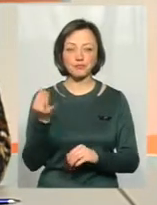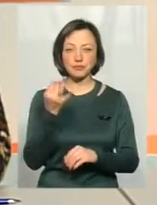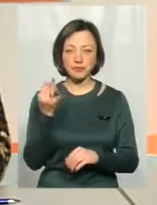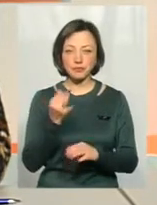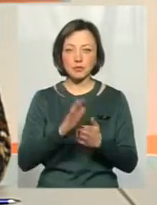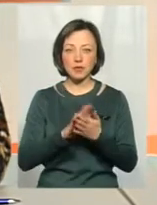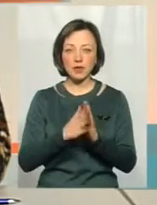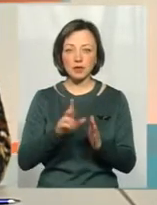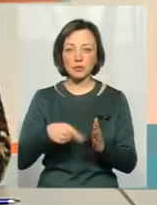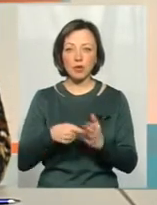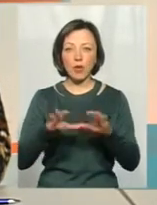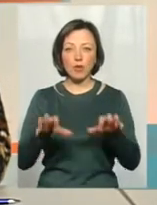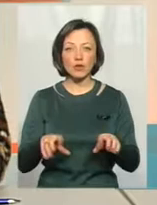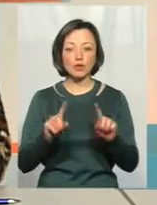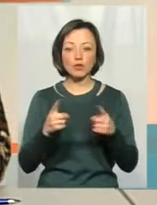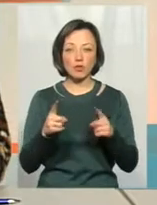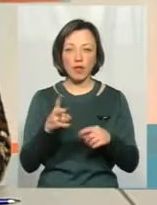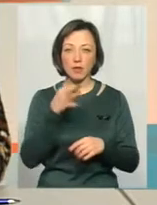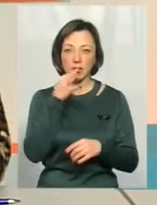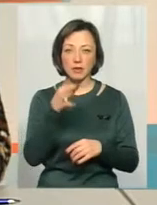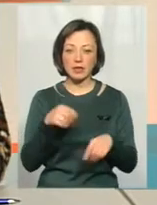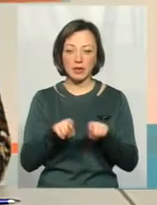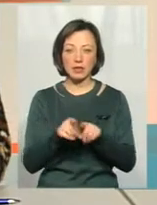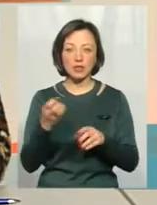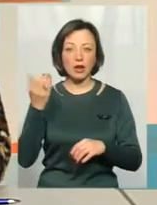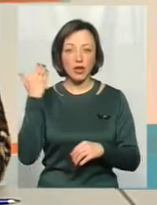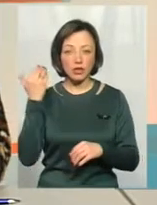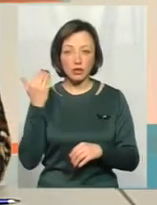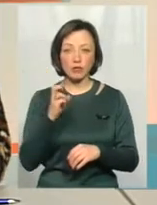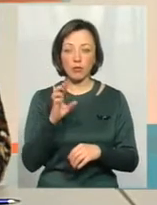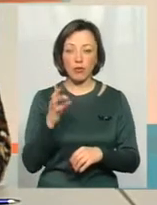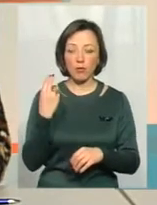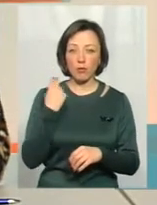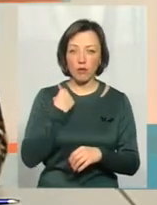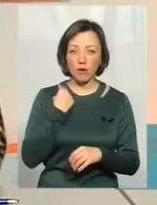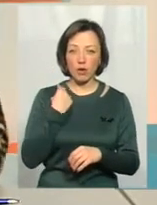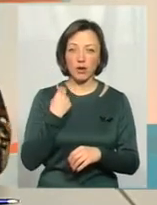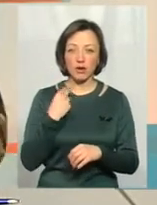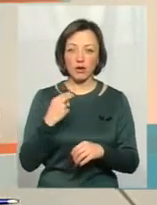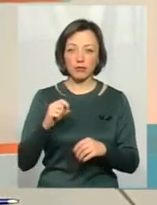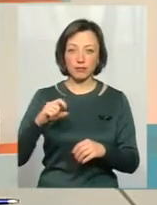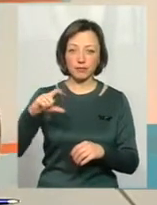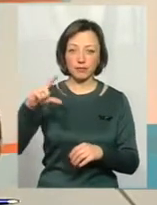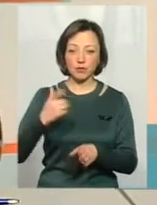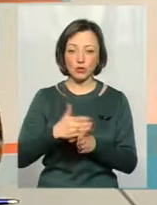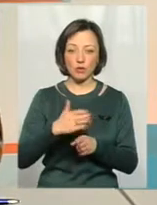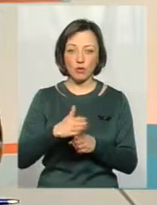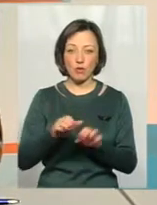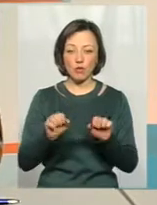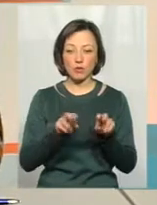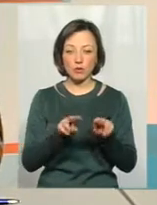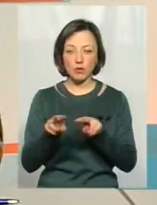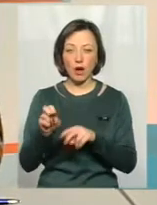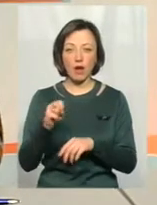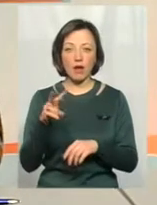позиція міського голови і чому він не прогнозував такі тенденції ще раніше, тому що борг він ріс поступово і можна було його вислідковувати.